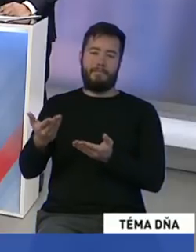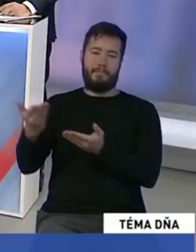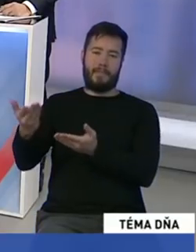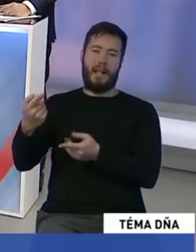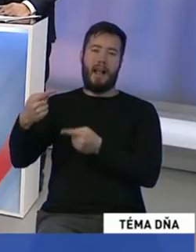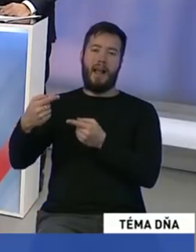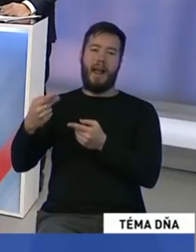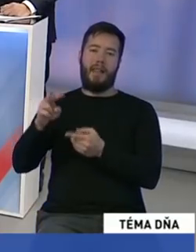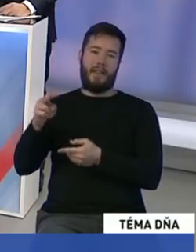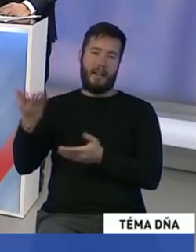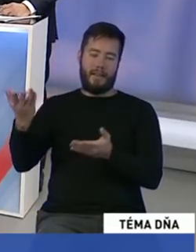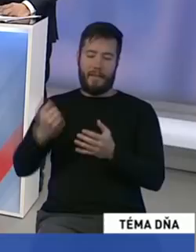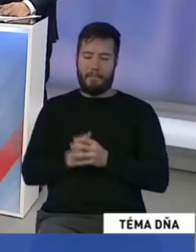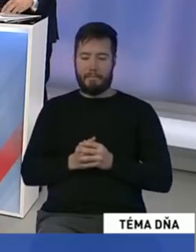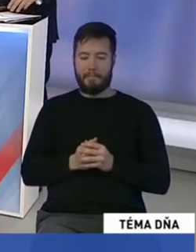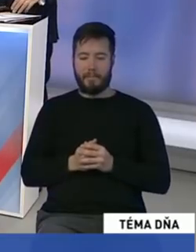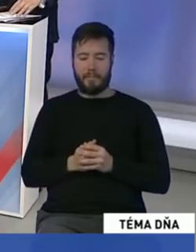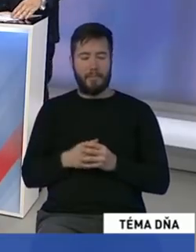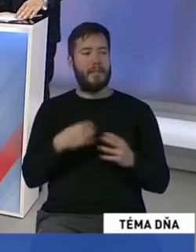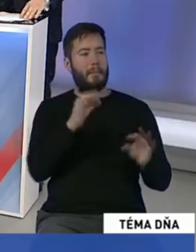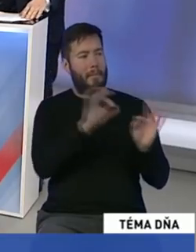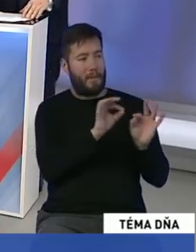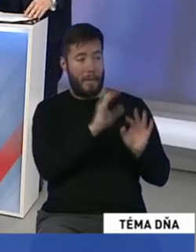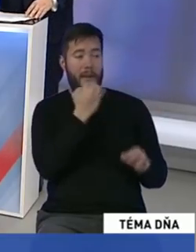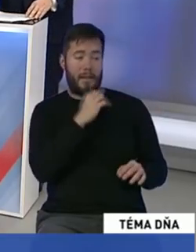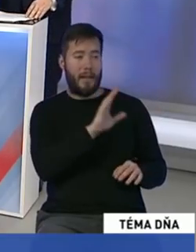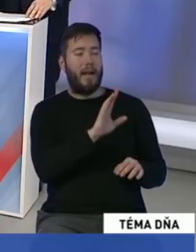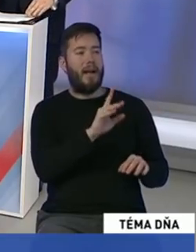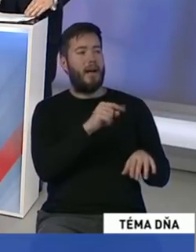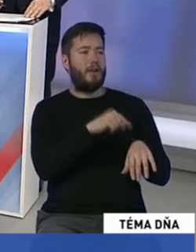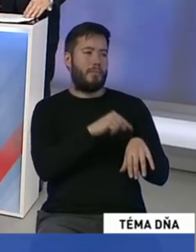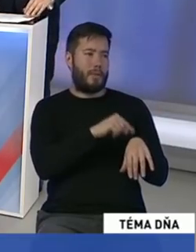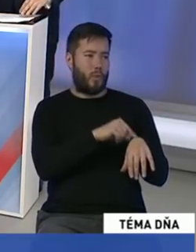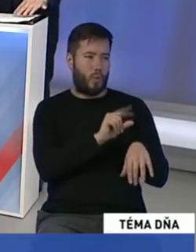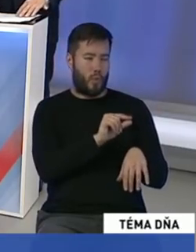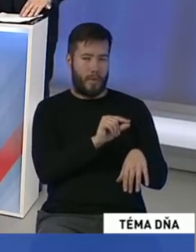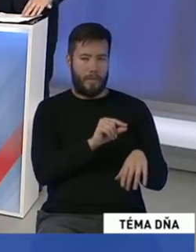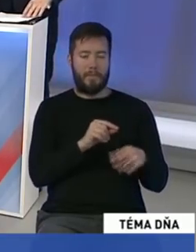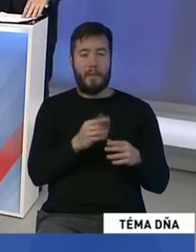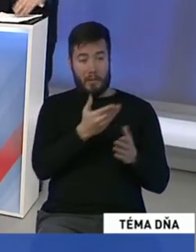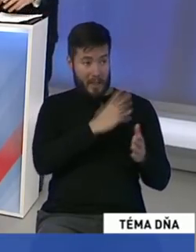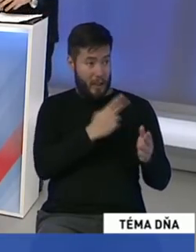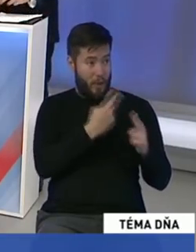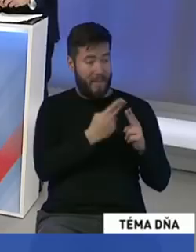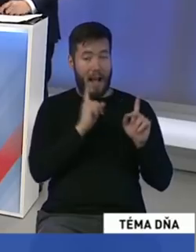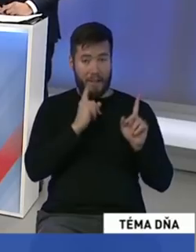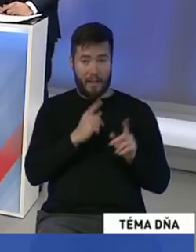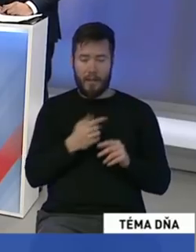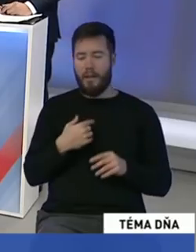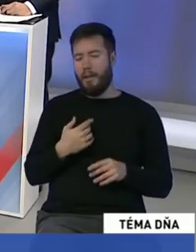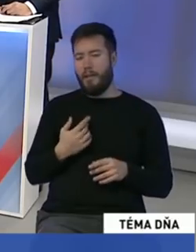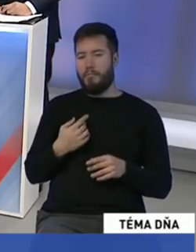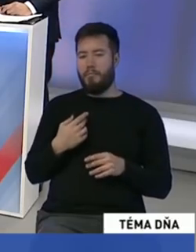približne zhodne 9 minút. Pán Hatas, môžete zareagovať alebo si šetri ten čas na ďalšie otázky? to na vás? Nebudeme reagovať na takéto hlúpostie. Dobre, tak sa posunieme